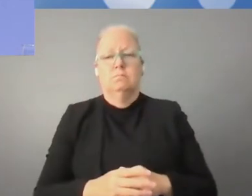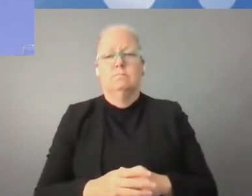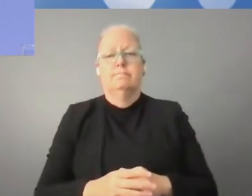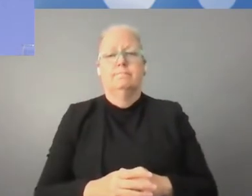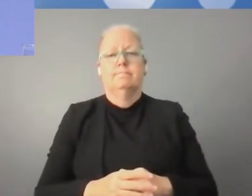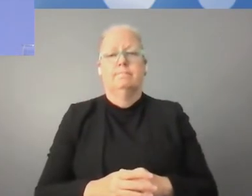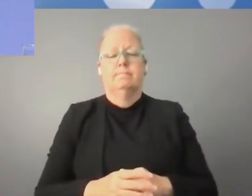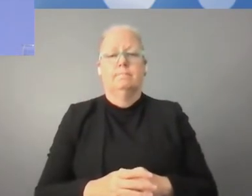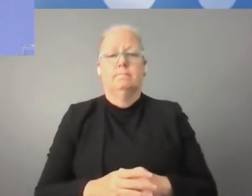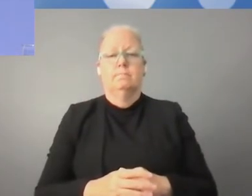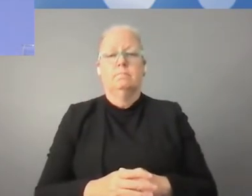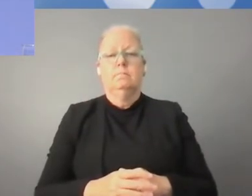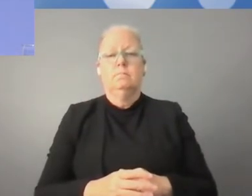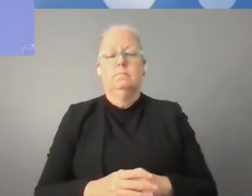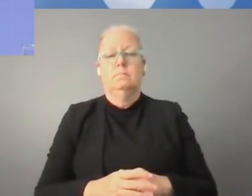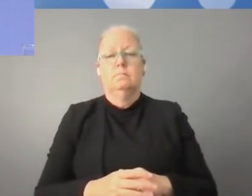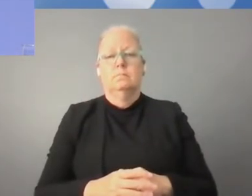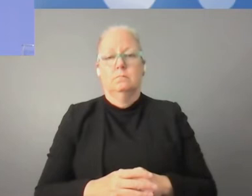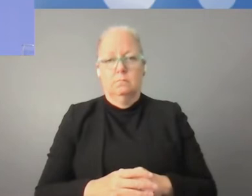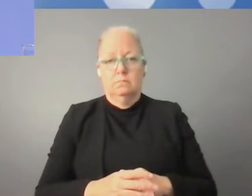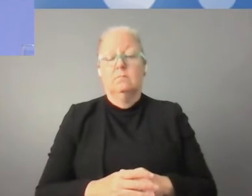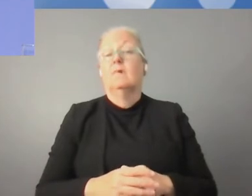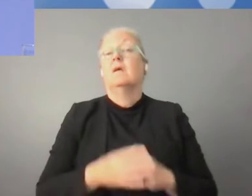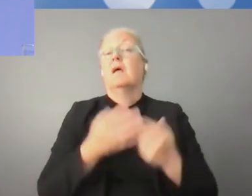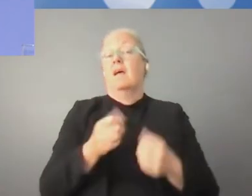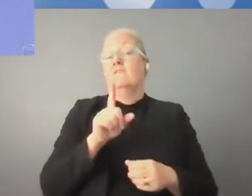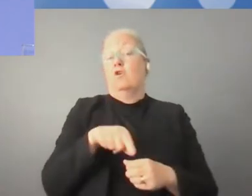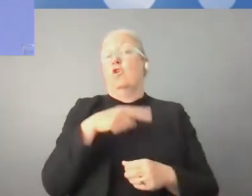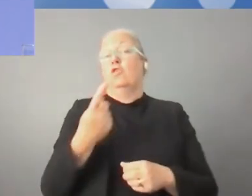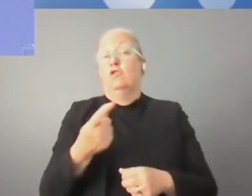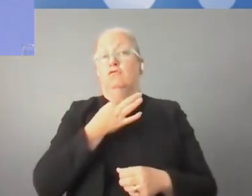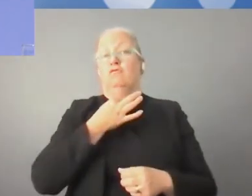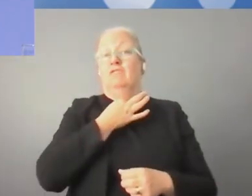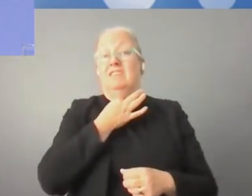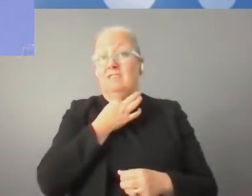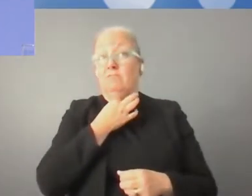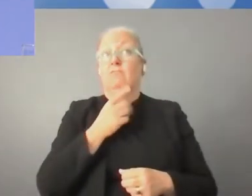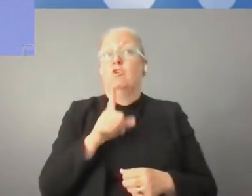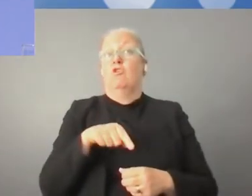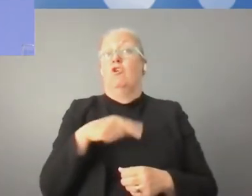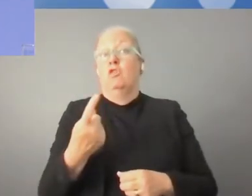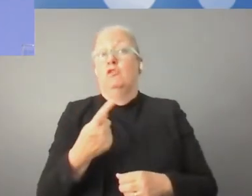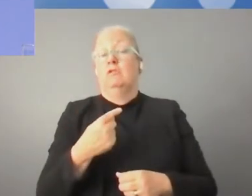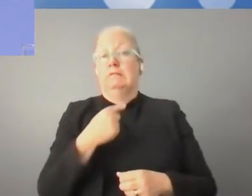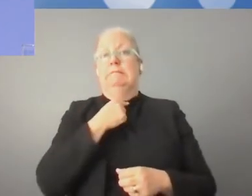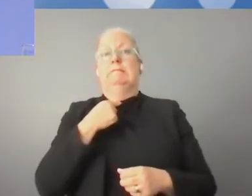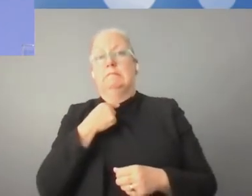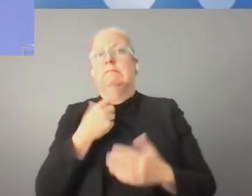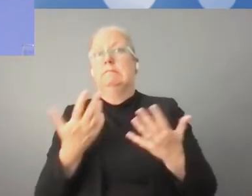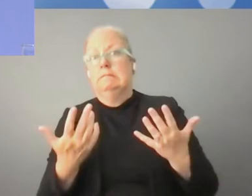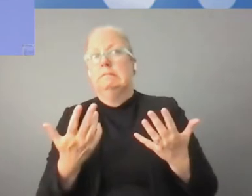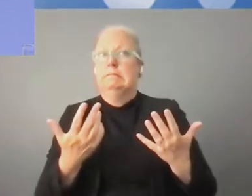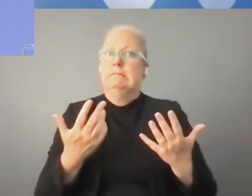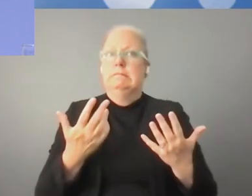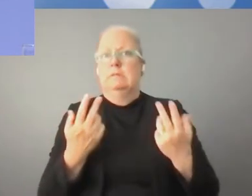Drugim niebezpieczeństwem jest działalność kryminalna. Są tacy kryminaliści, są takie państwa, które